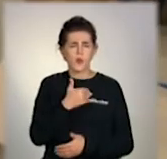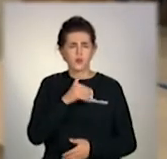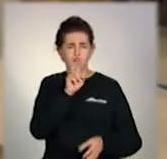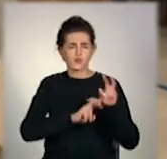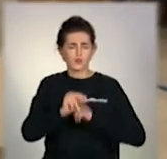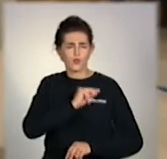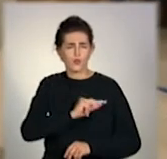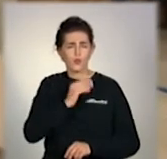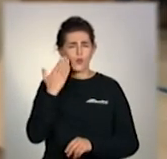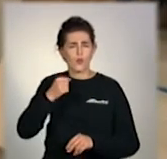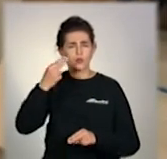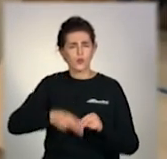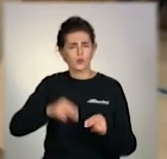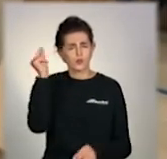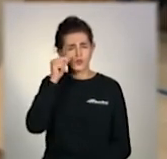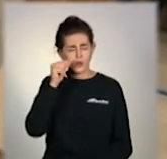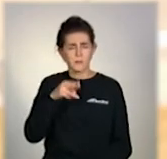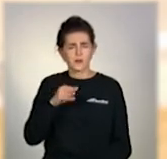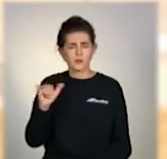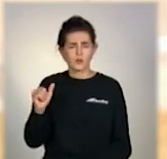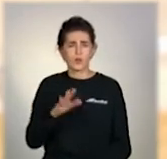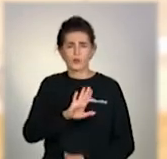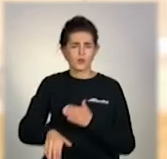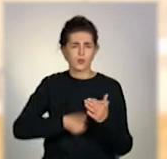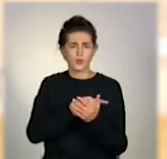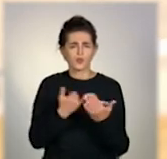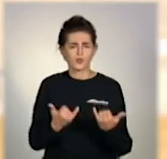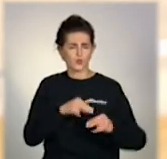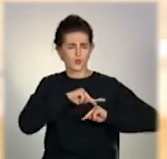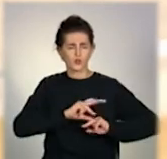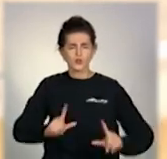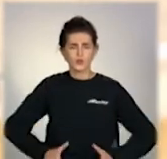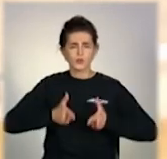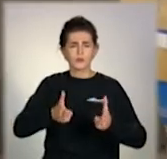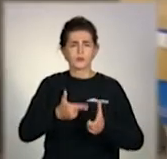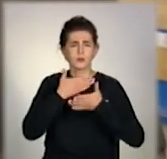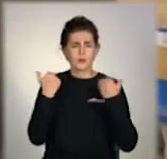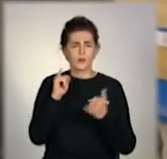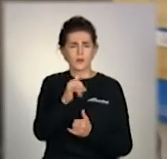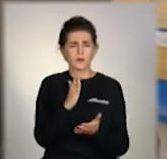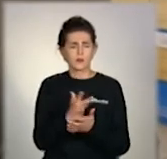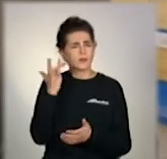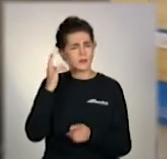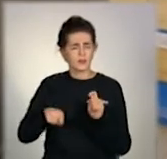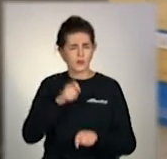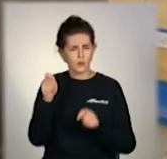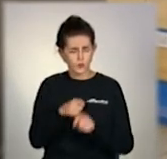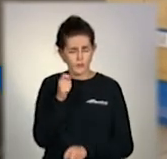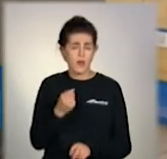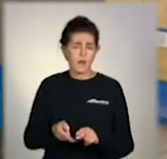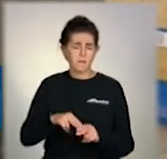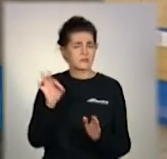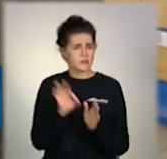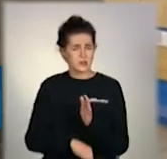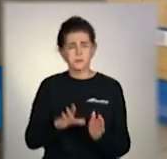одразу після закінчення училища. Та досі не працевлаштувався, має ваду слуху. Перший раз ми прийшли одразу